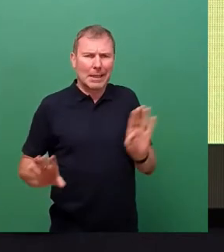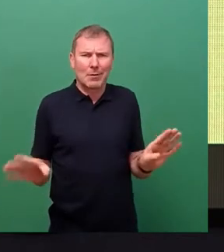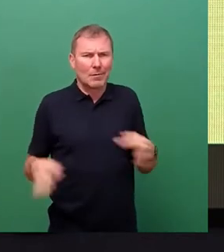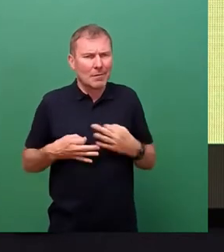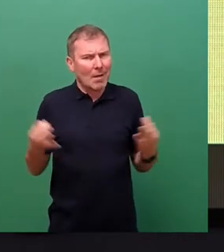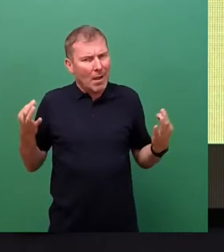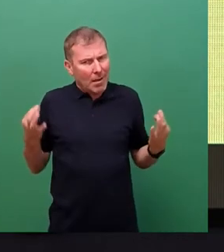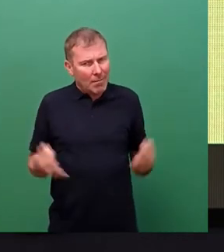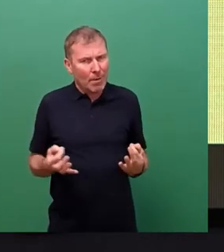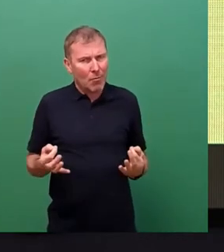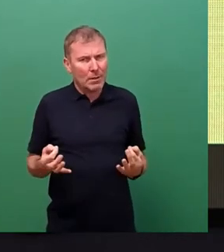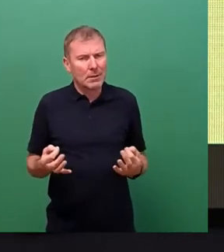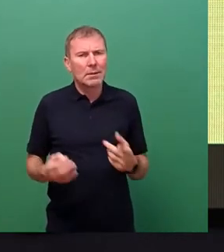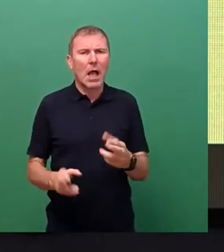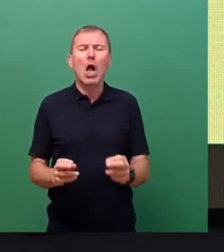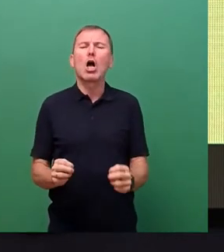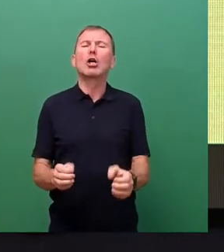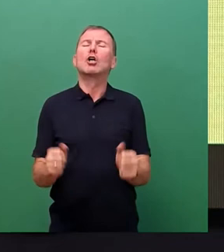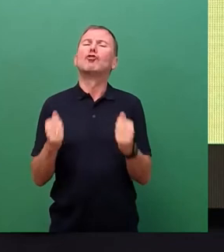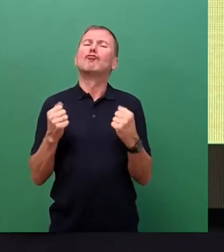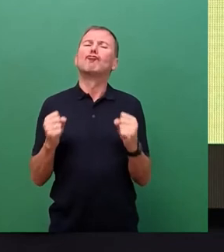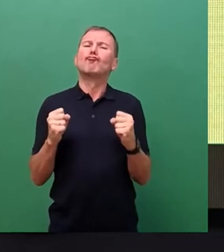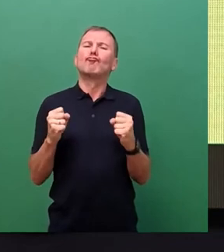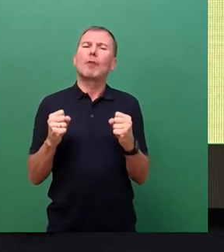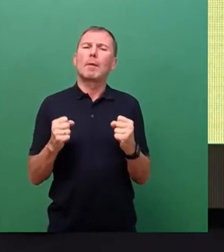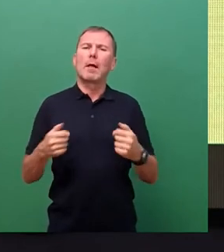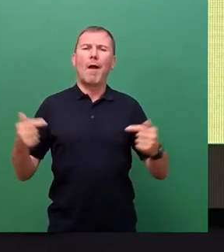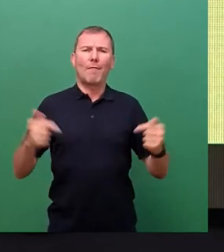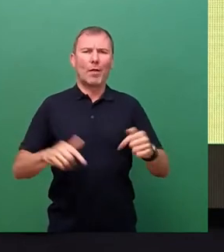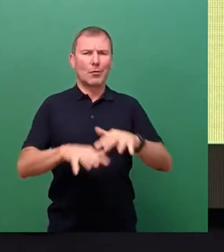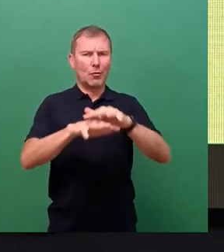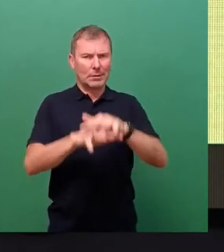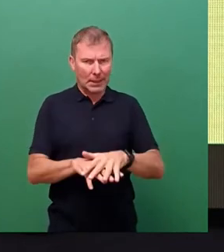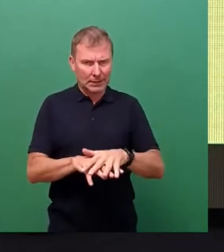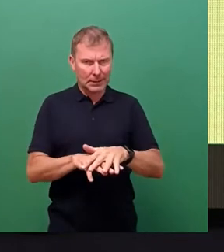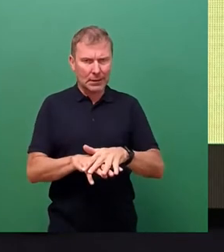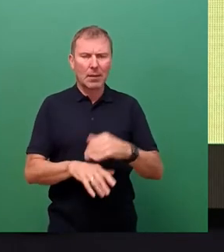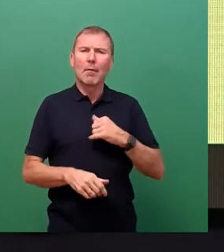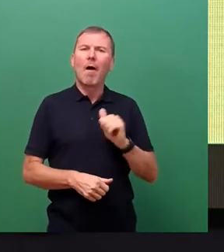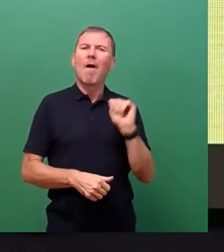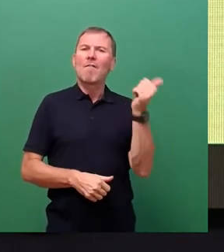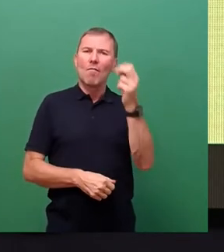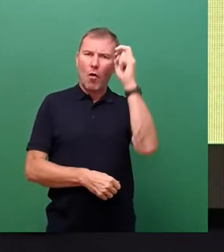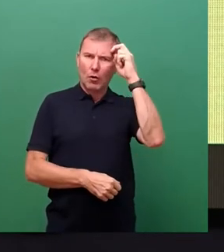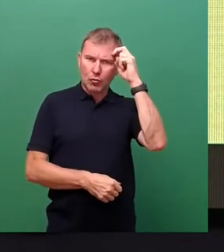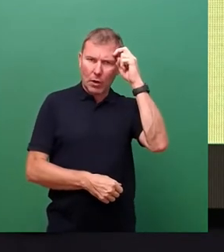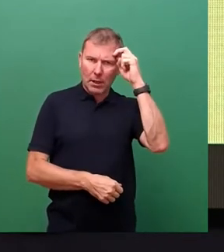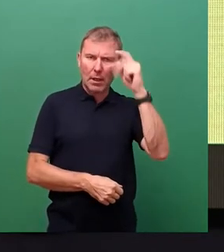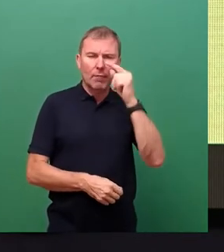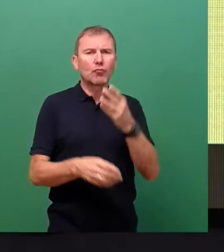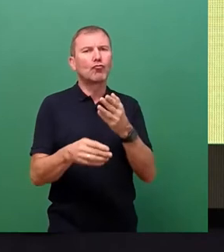ist ein stabiles Versorgungsnetz und wir brauchen eine Vorsorge vor möglichen Störfälle.